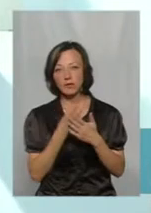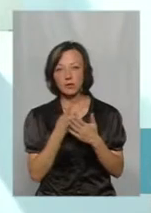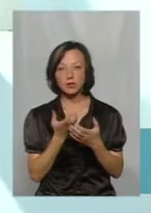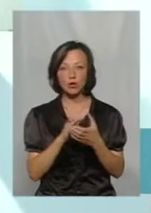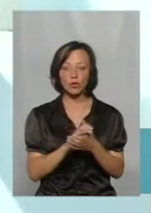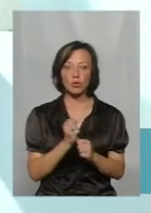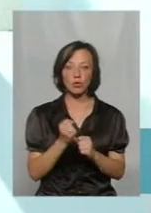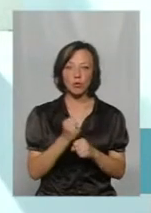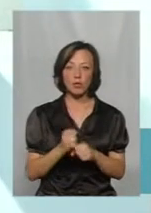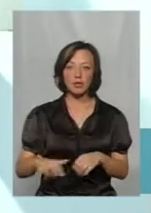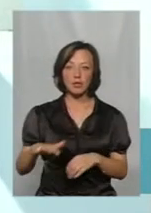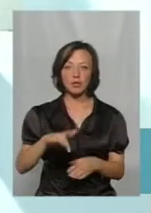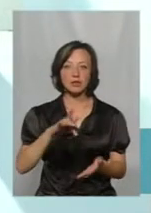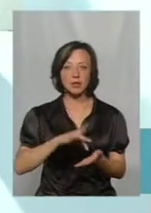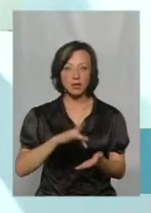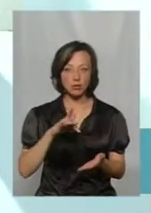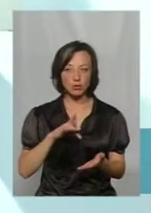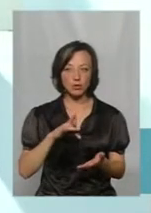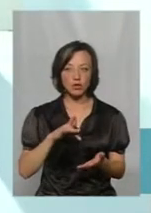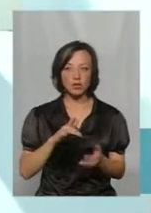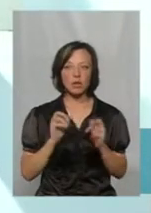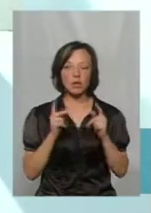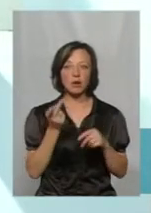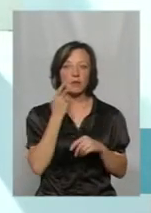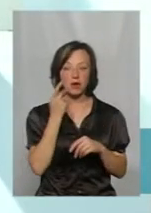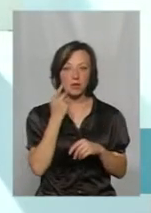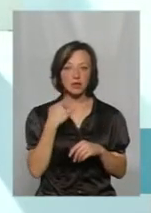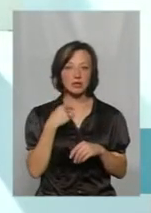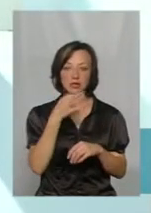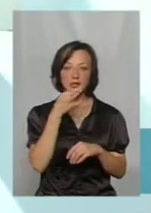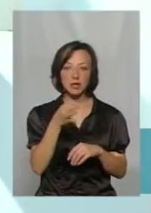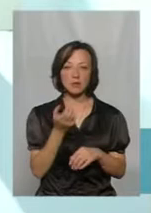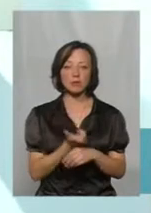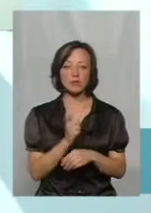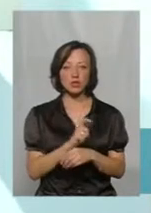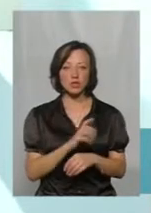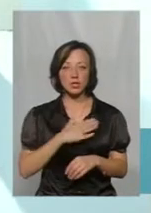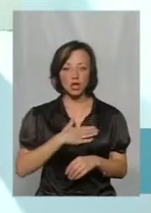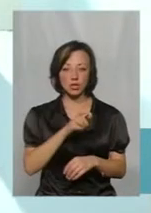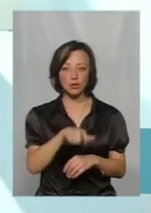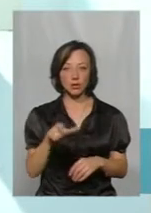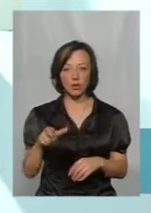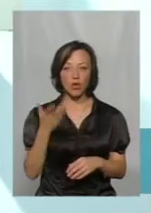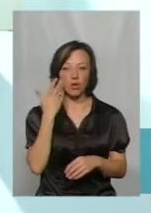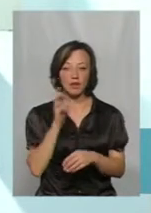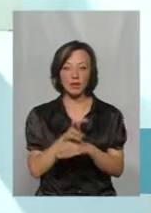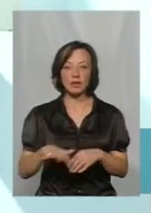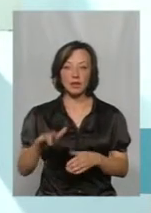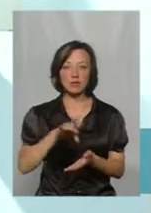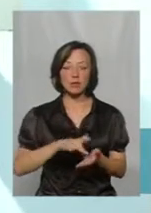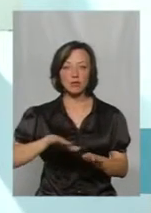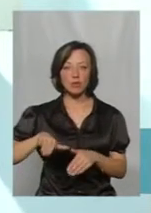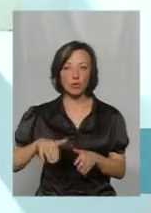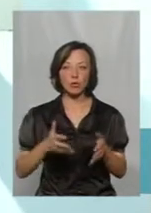знайомившись з роботою терцентра, ну, як правило, я не сказала, більшість наших слухачів, коли відвідують терцентр, вони